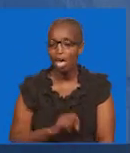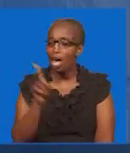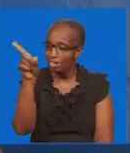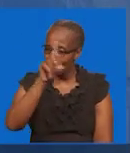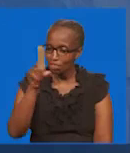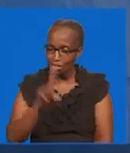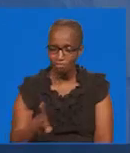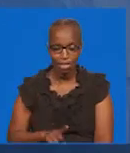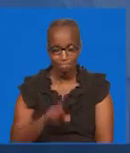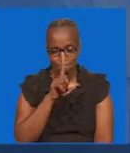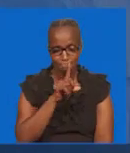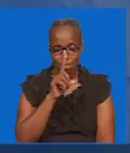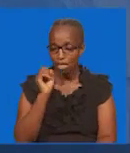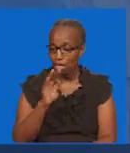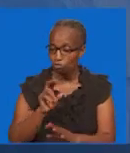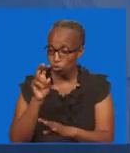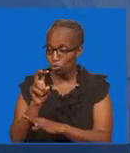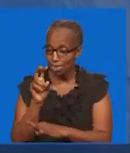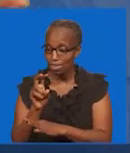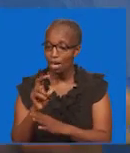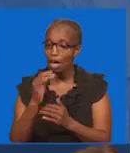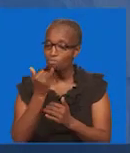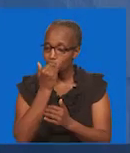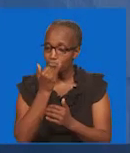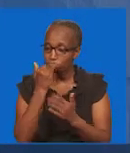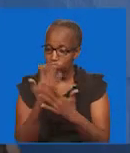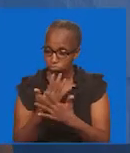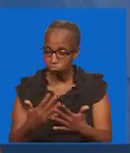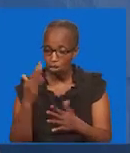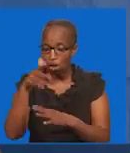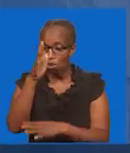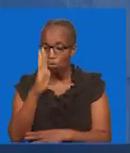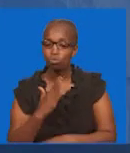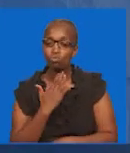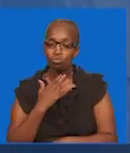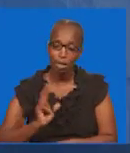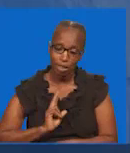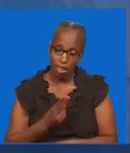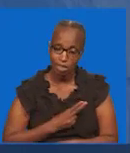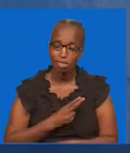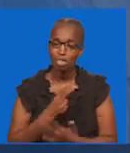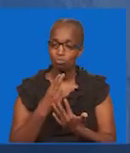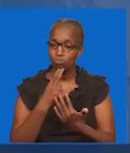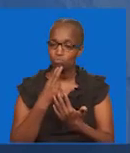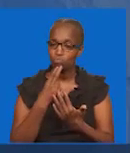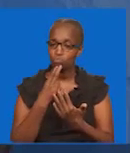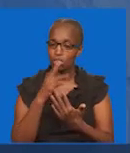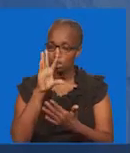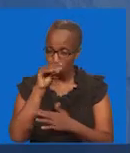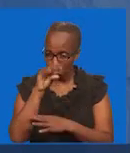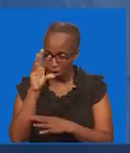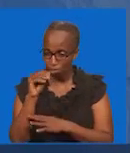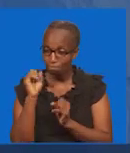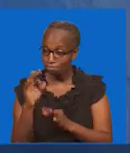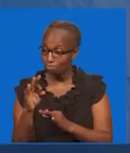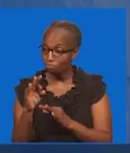Mungu wataki Ukaweze kunyamaza Unopona mambaya Anitendeka Mungu anataka Upazesauti na uonge Na useme This is